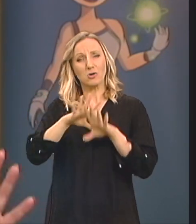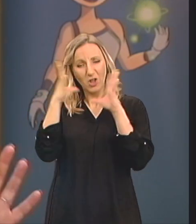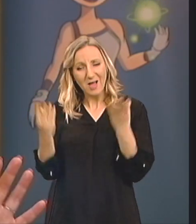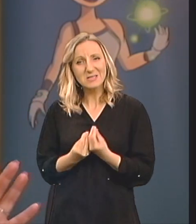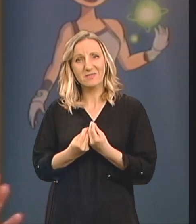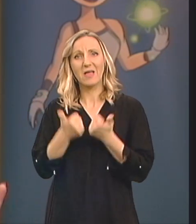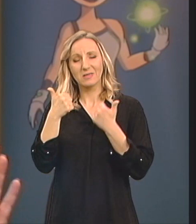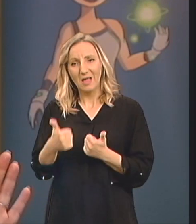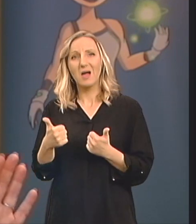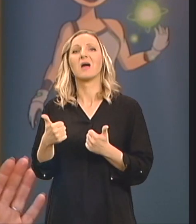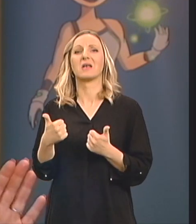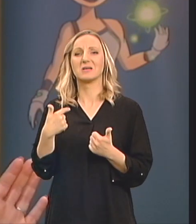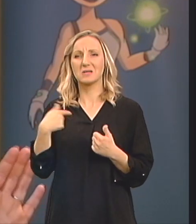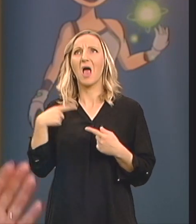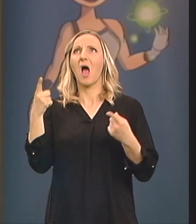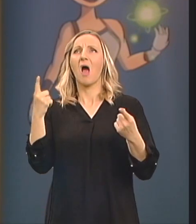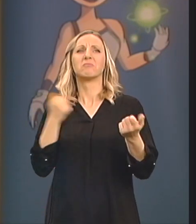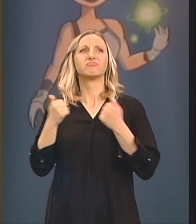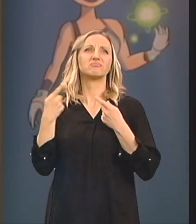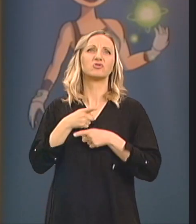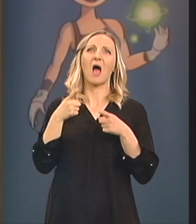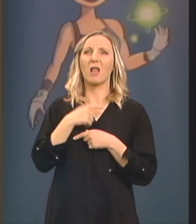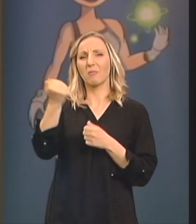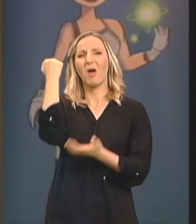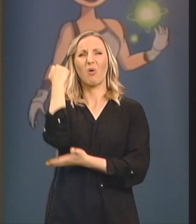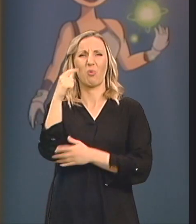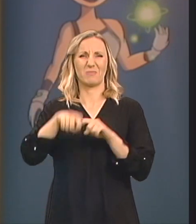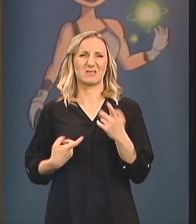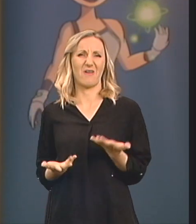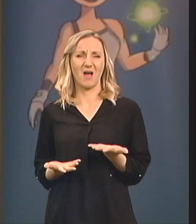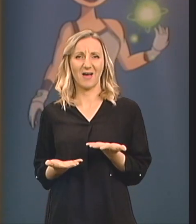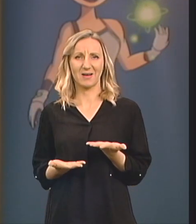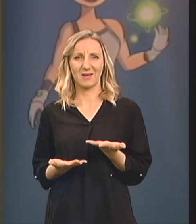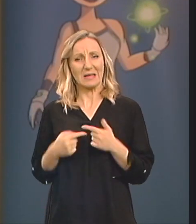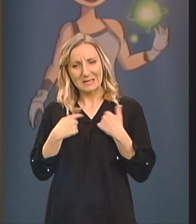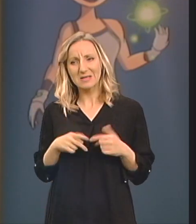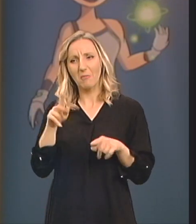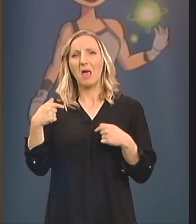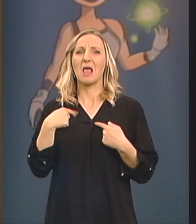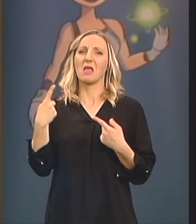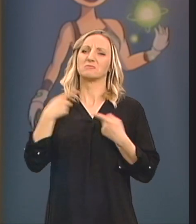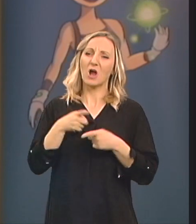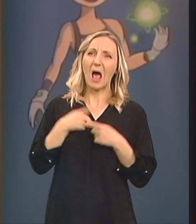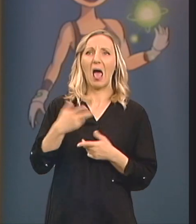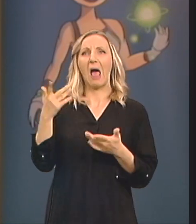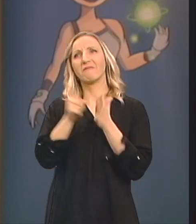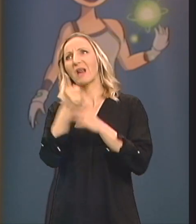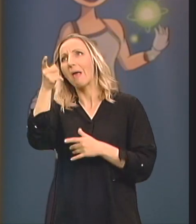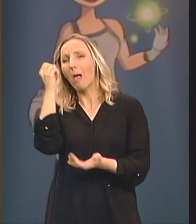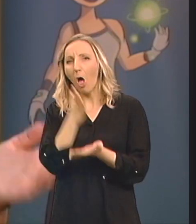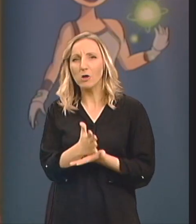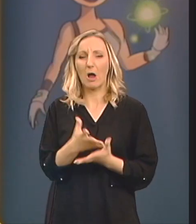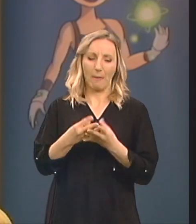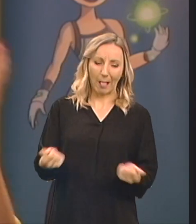želim se na glupe stvari Iskreno da budem I ja se nekad znam požaliti i na vrijeme I na